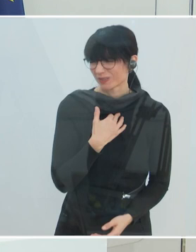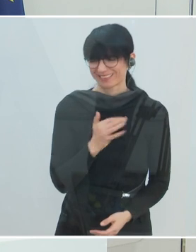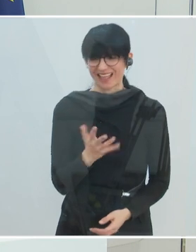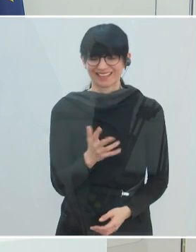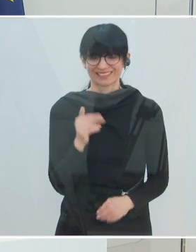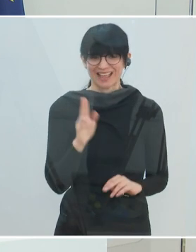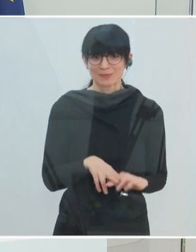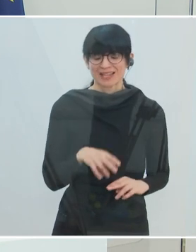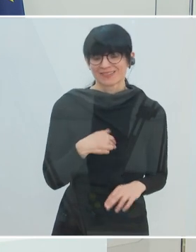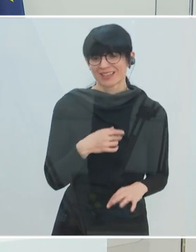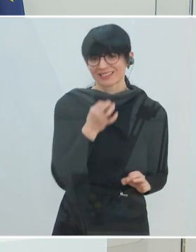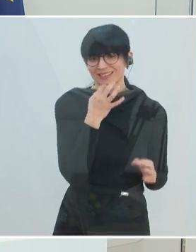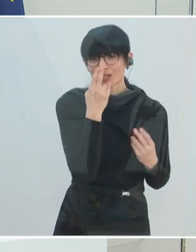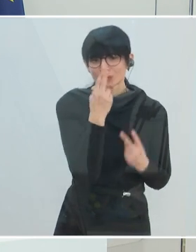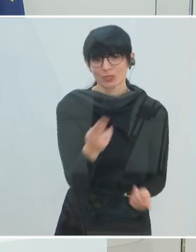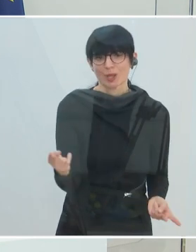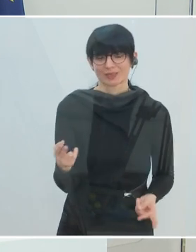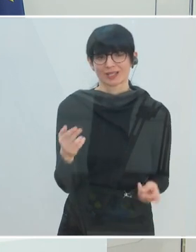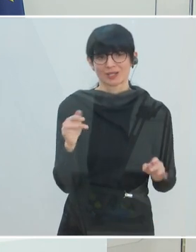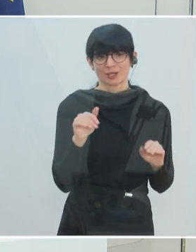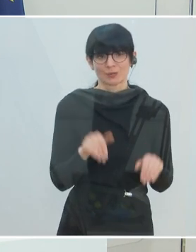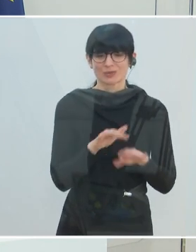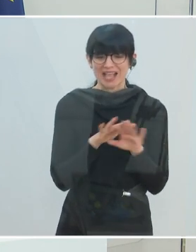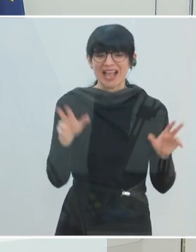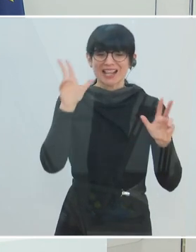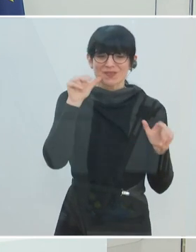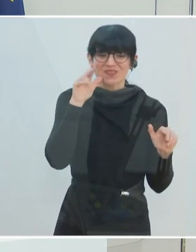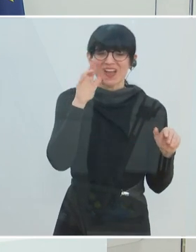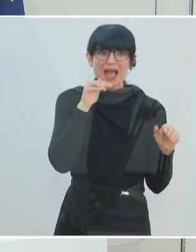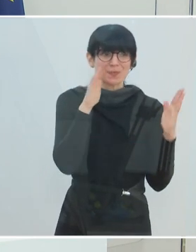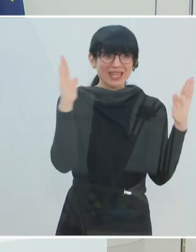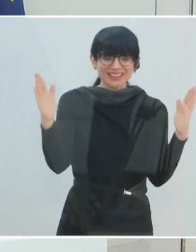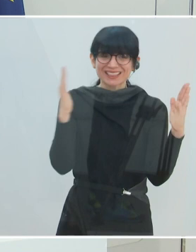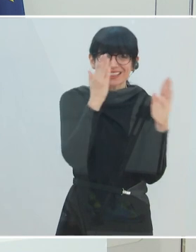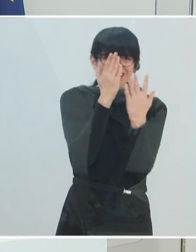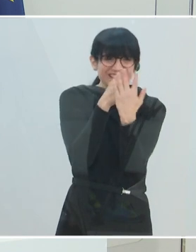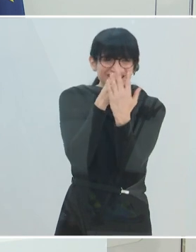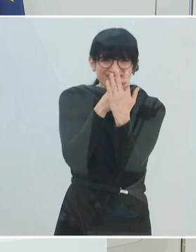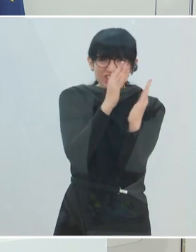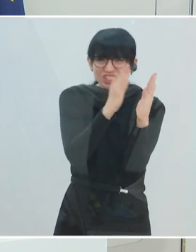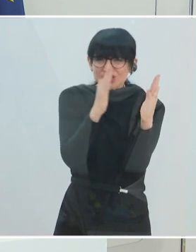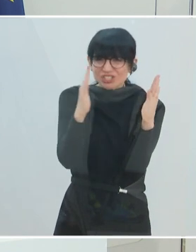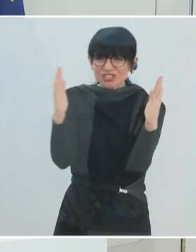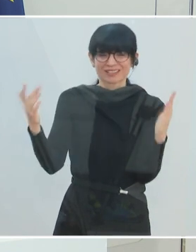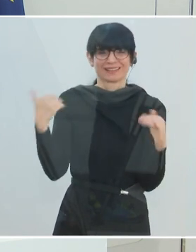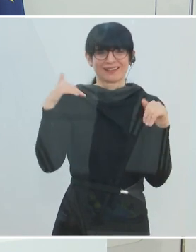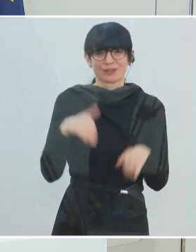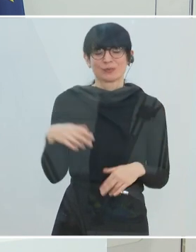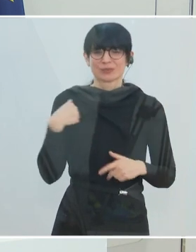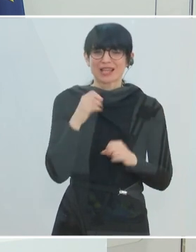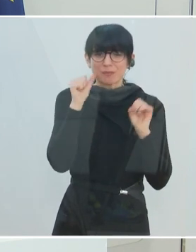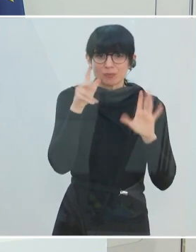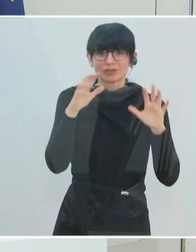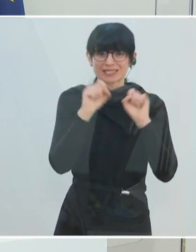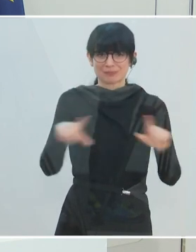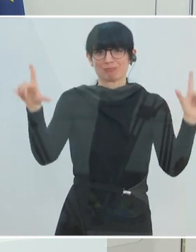betrachten, dann sind alle Farben zwischen Schwarz und Weiß. Und genau darum geht es. Wir brauchen einfach